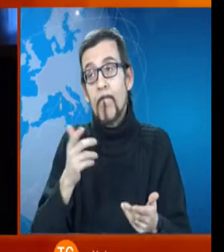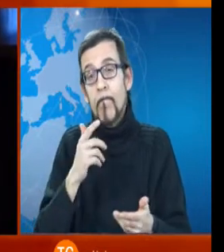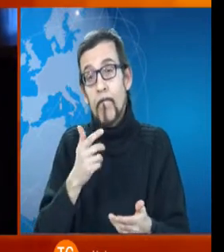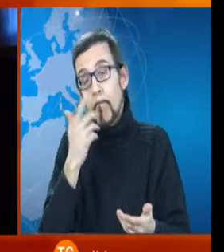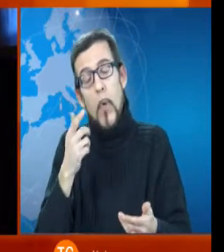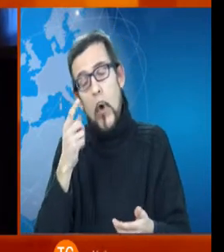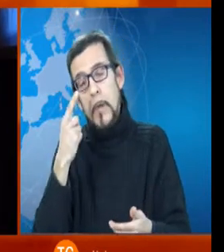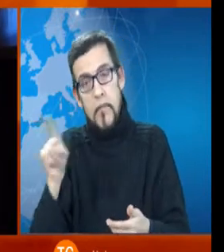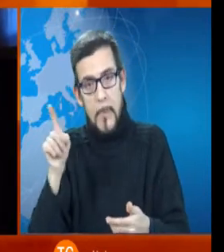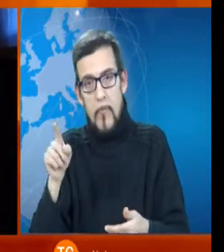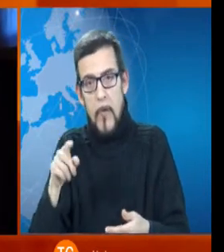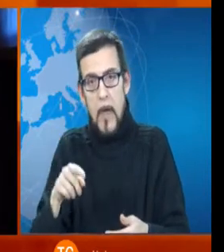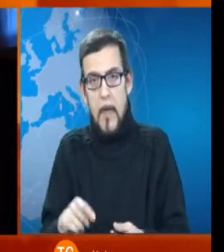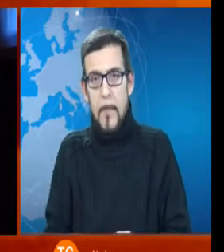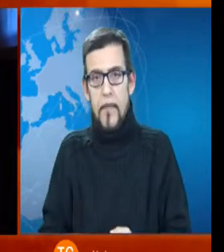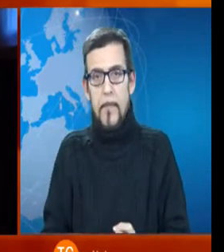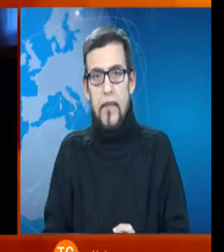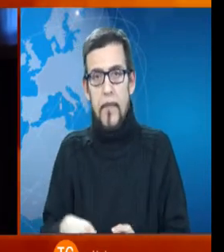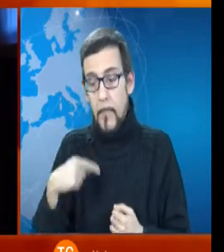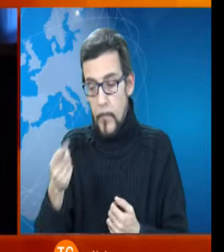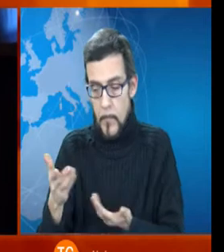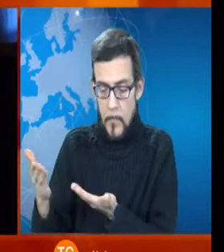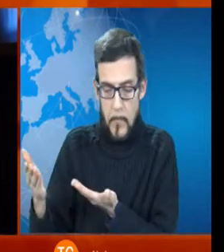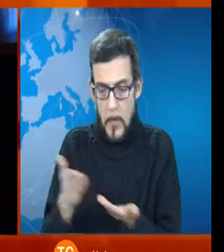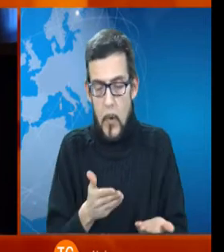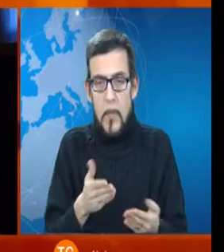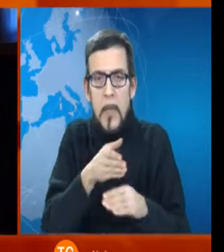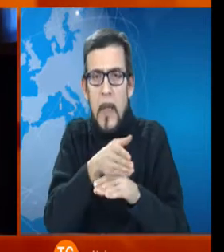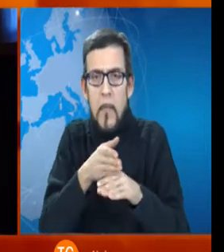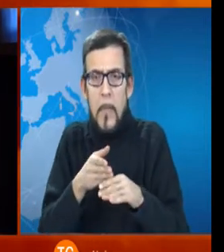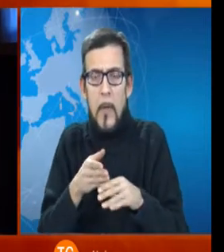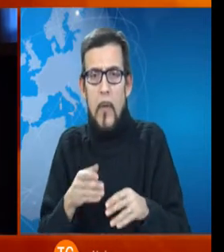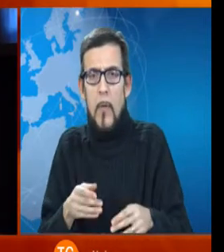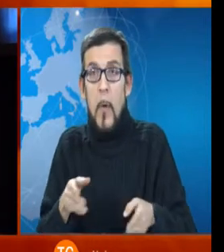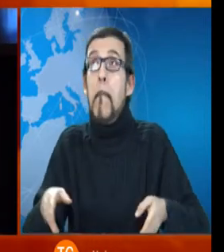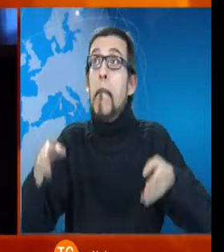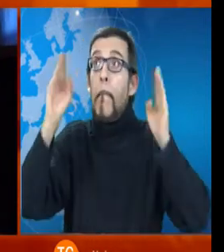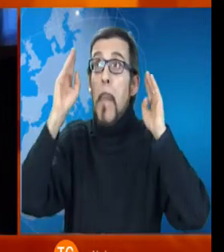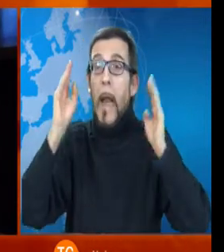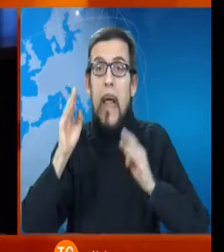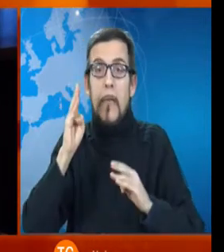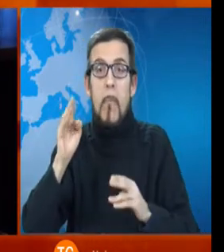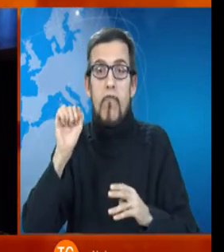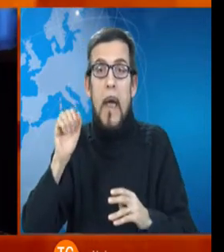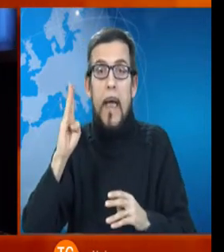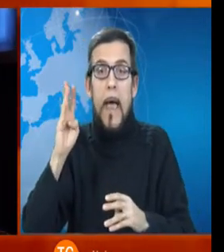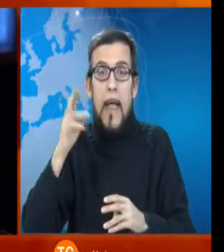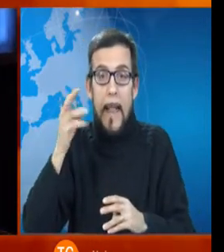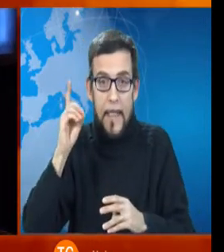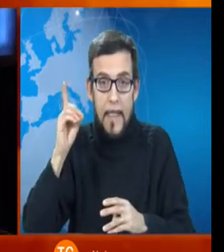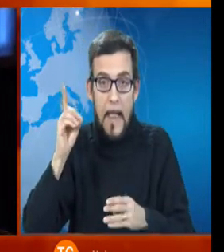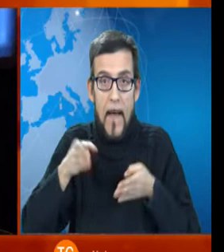dopo essere ospitata per un periodo nel palazzo Baccaredda in Via Roma, nel